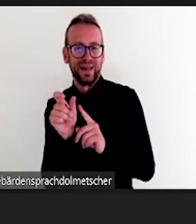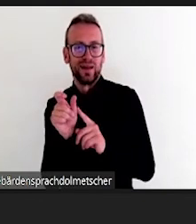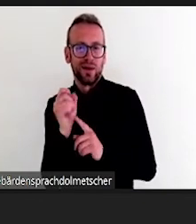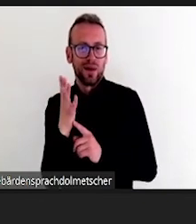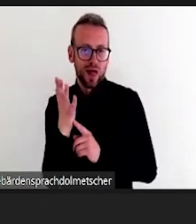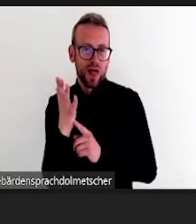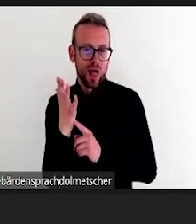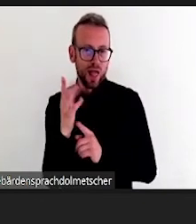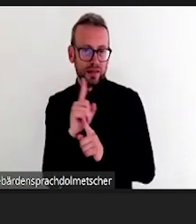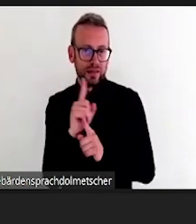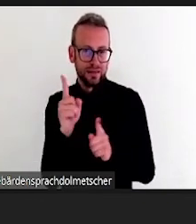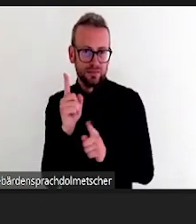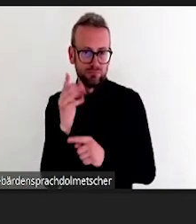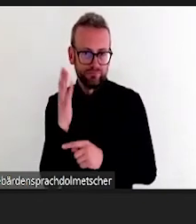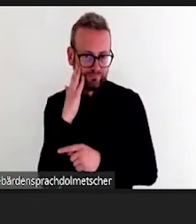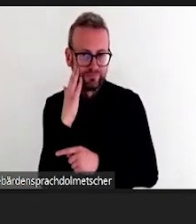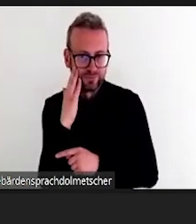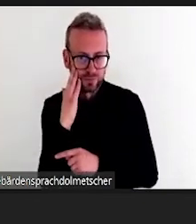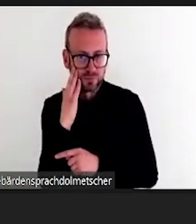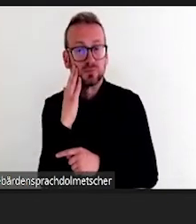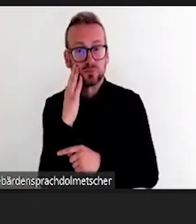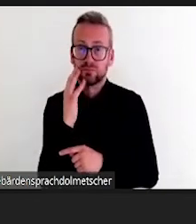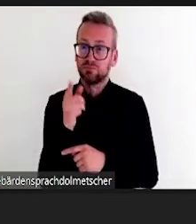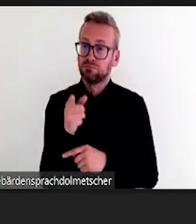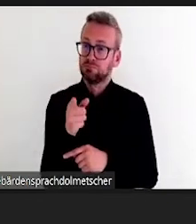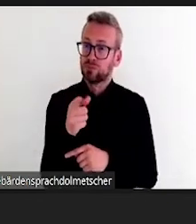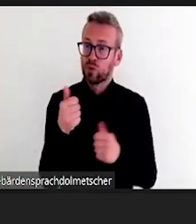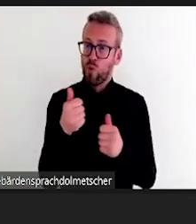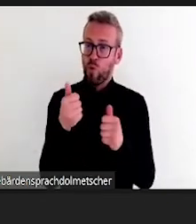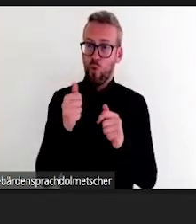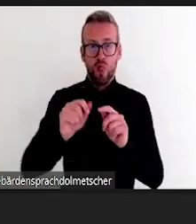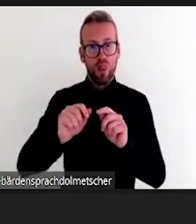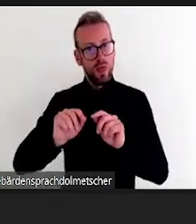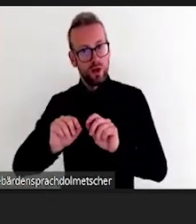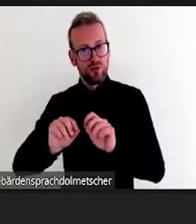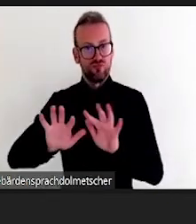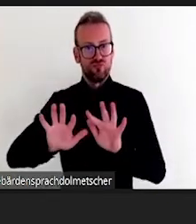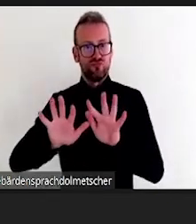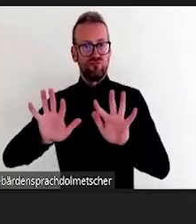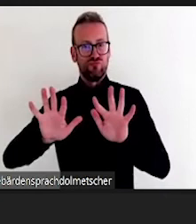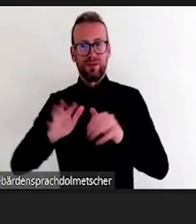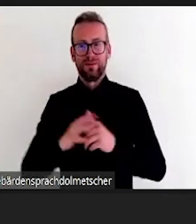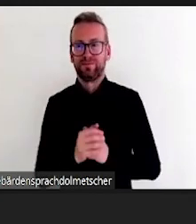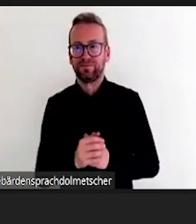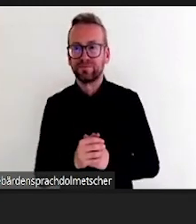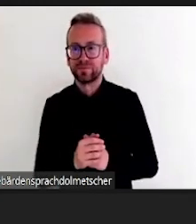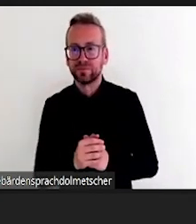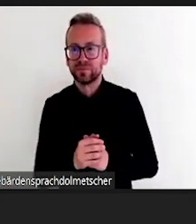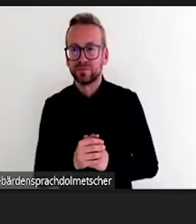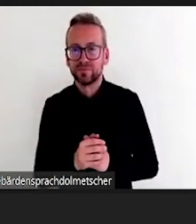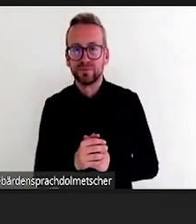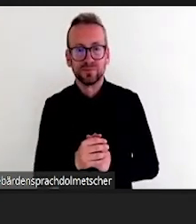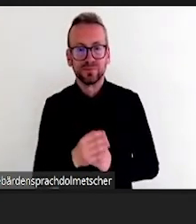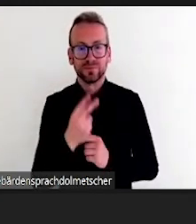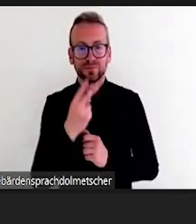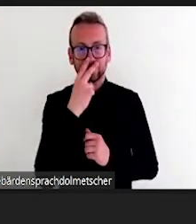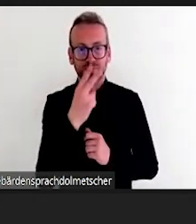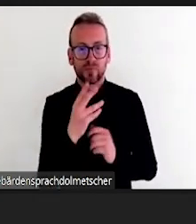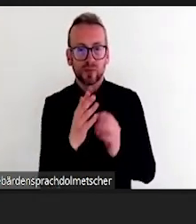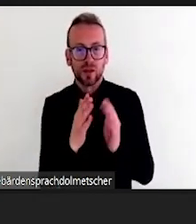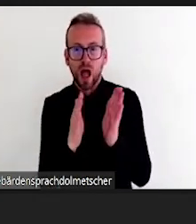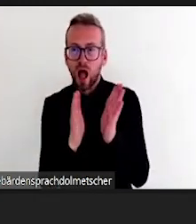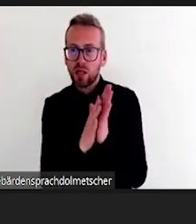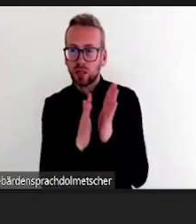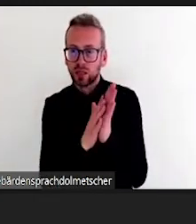bunten Punkten, die zu den Farben in den Baum passen. Denen ist in der gemeinsamen Arbeit aufgefallen, dass manche Rechtshänder und manche